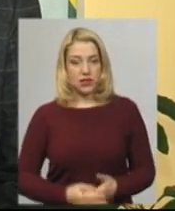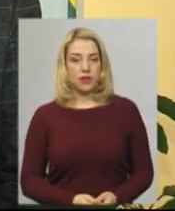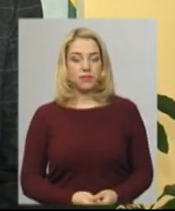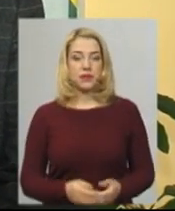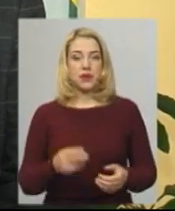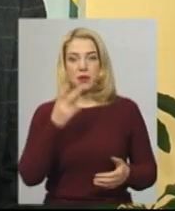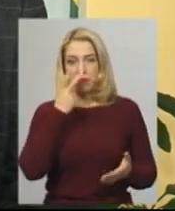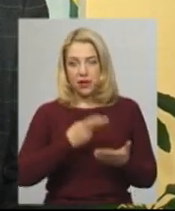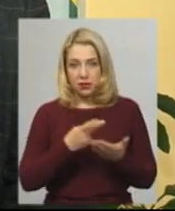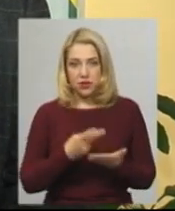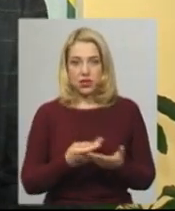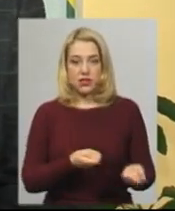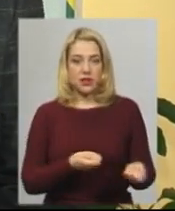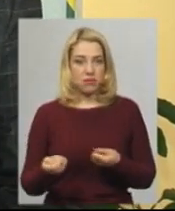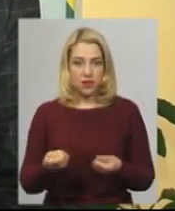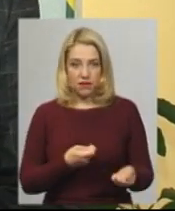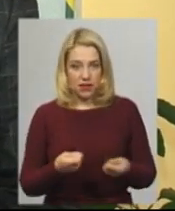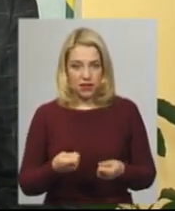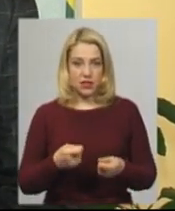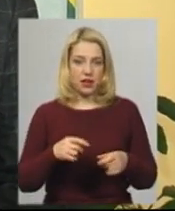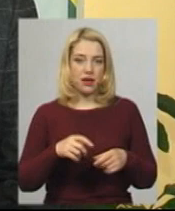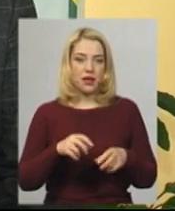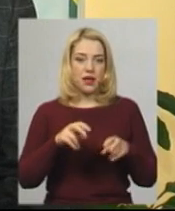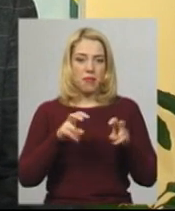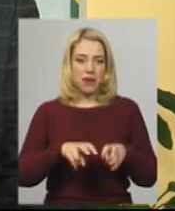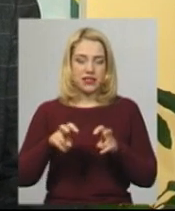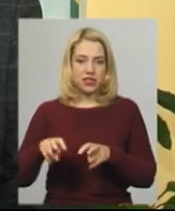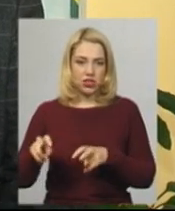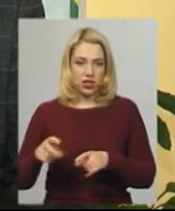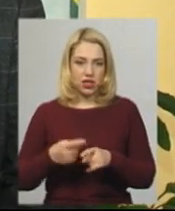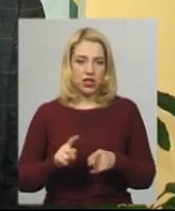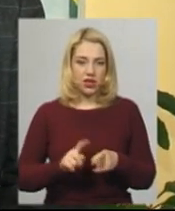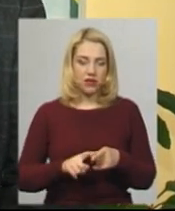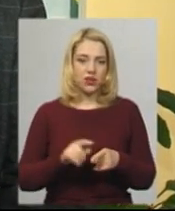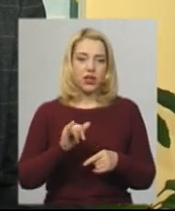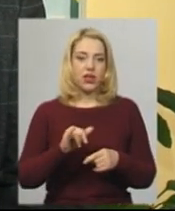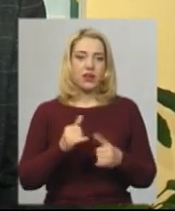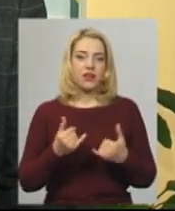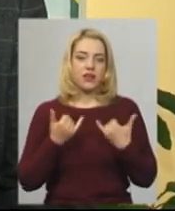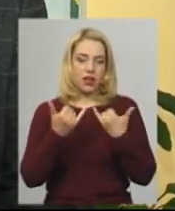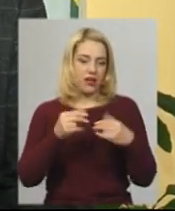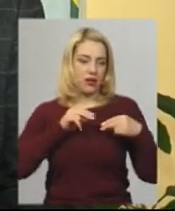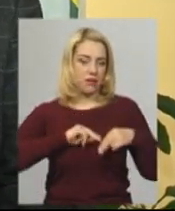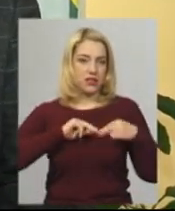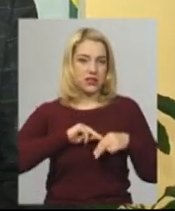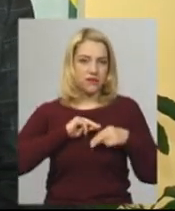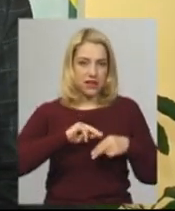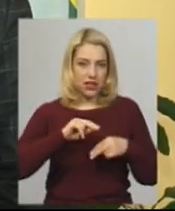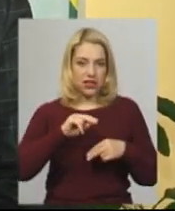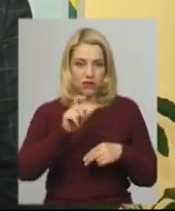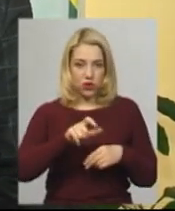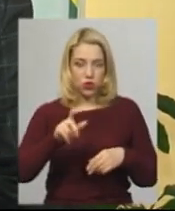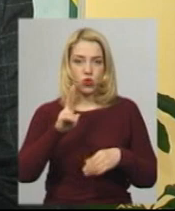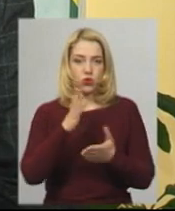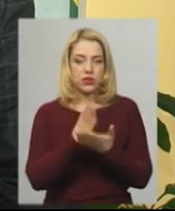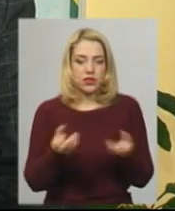Передбачається перевезення пасажирів критичної інфраструктури в автобусних маршрутах лише працівників критичної інфраструктури, тобто